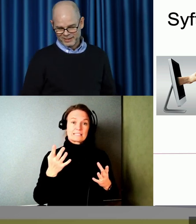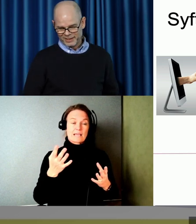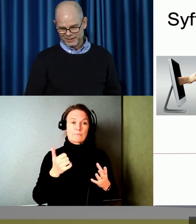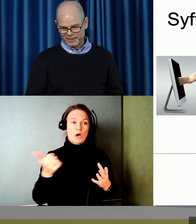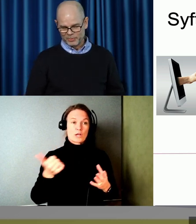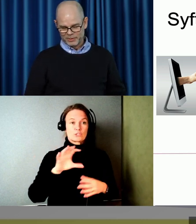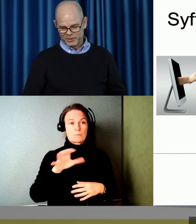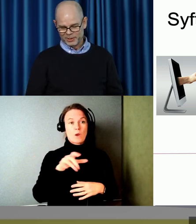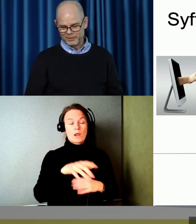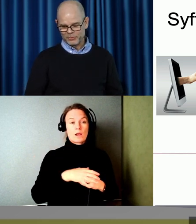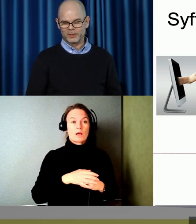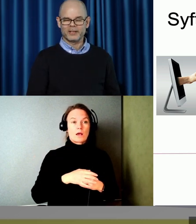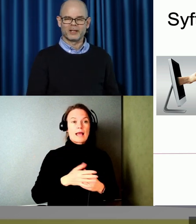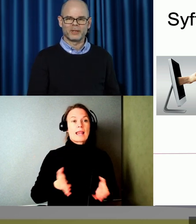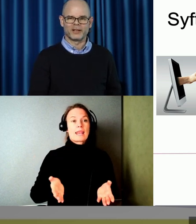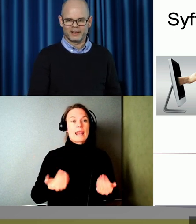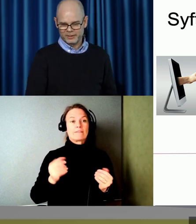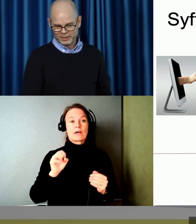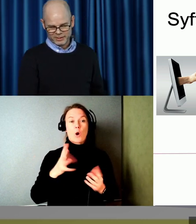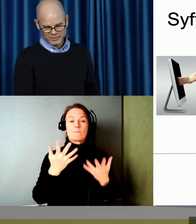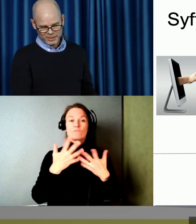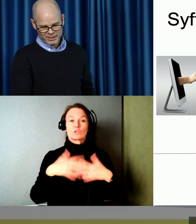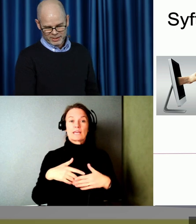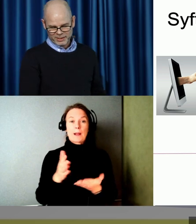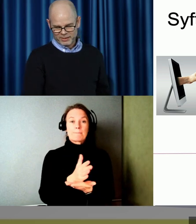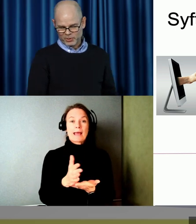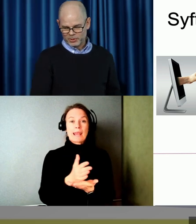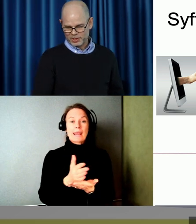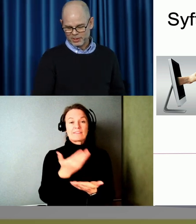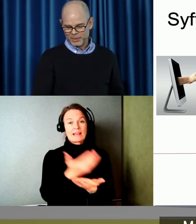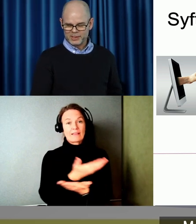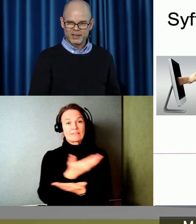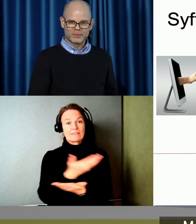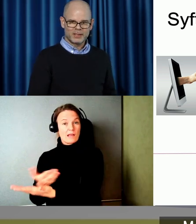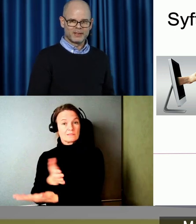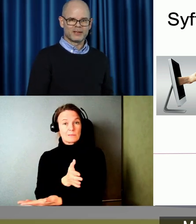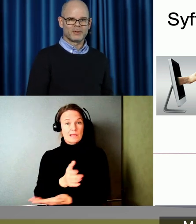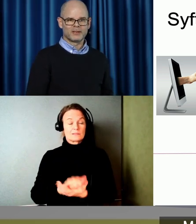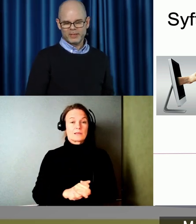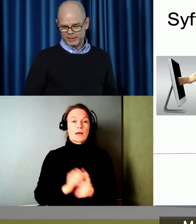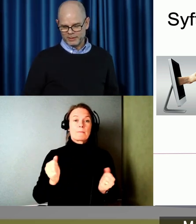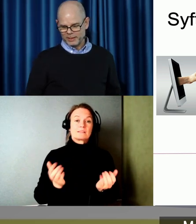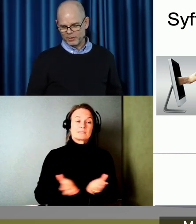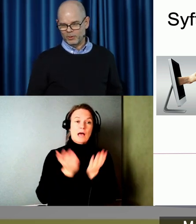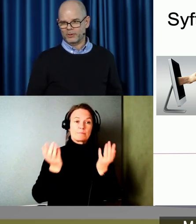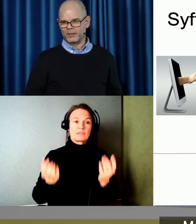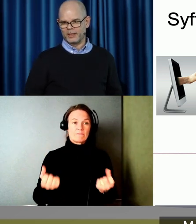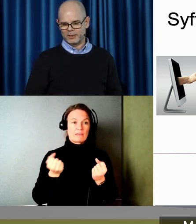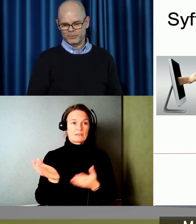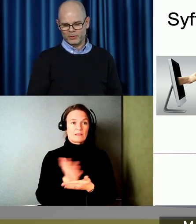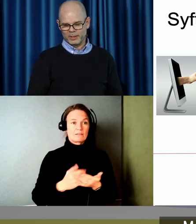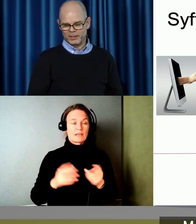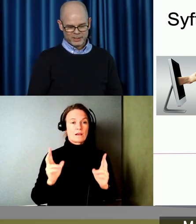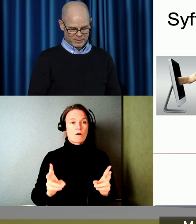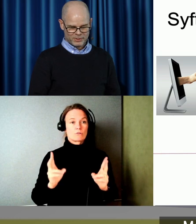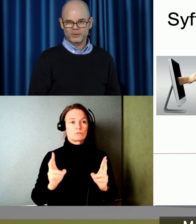att det är lättare om det fungerar mellan länder. Och, men samtidigt, en väldigt viktig del också i